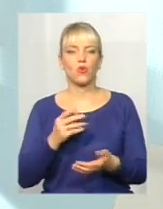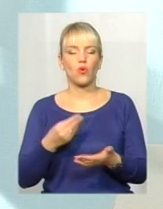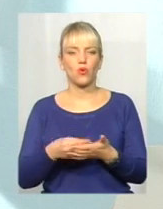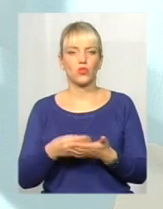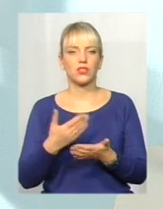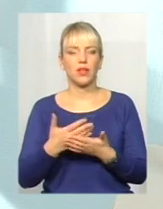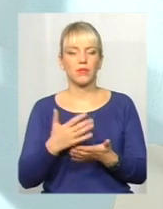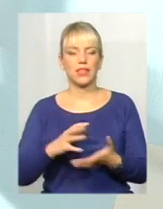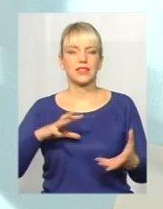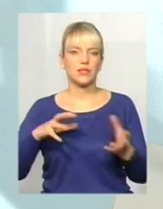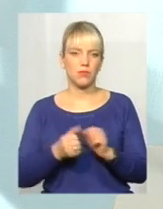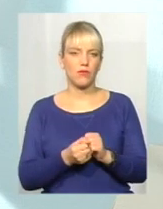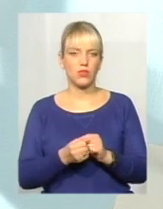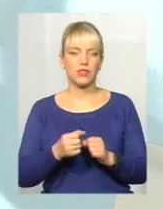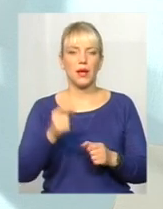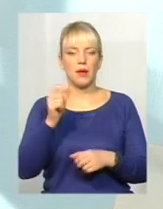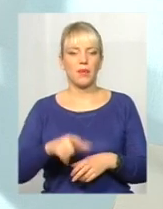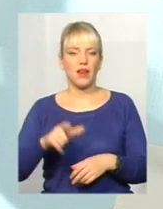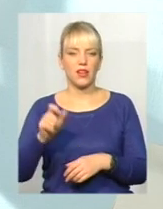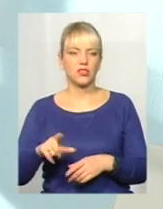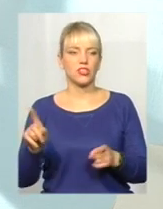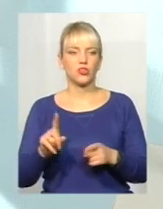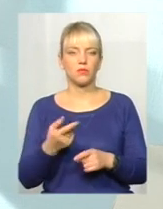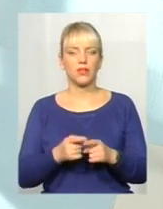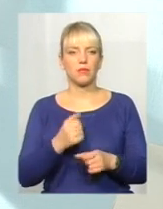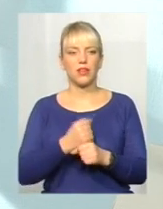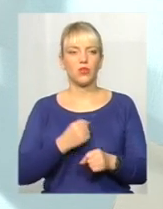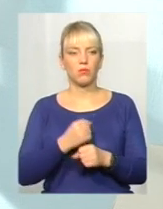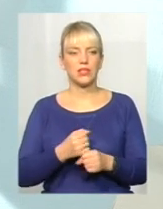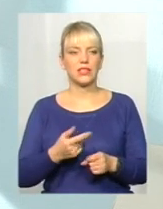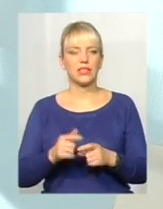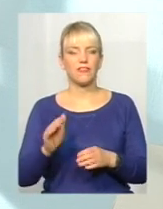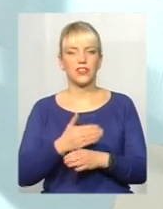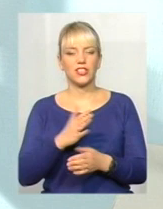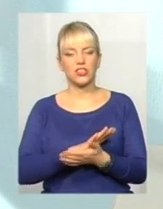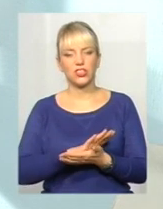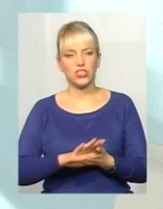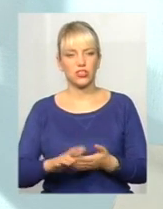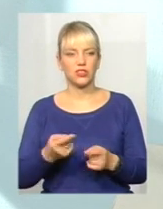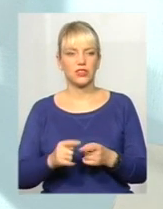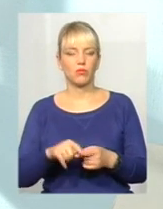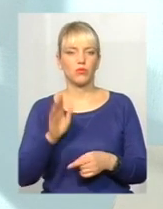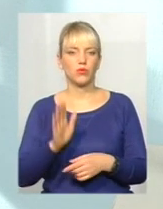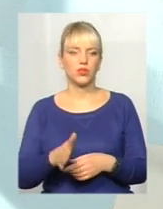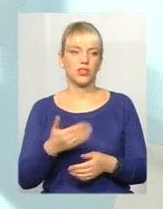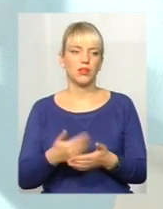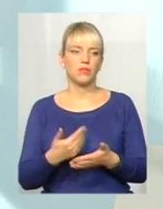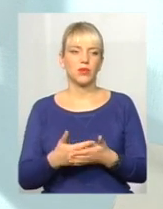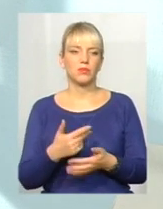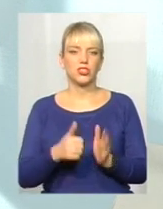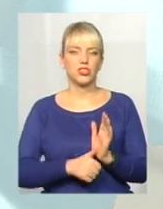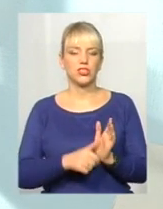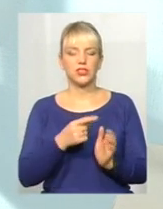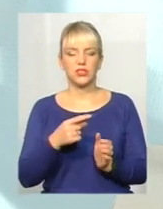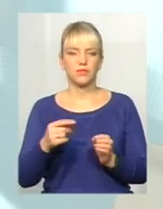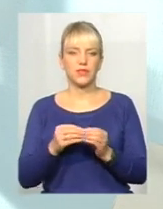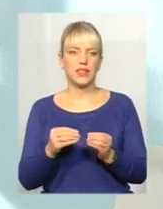наприклад, спресовану пляшку, щоб її переробити, спресувати, відділити чисто. Це буде приблизно від 6 до